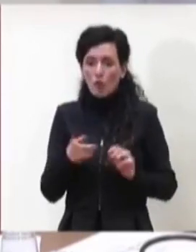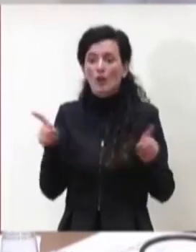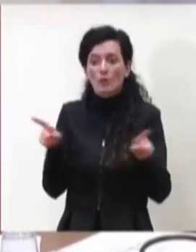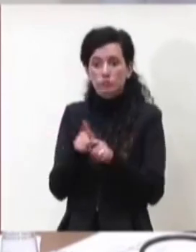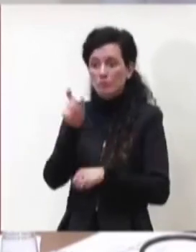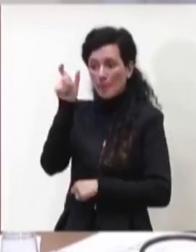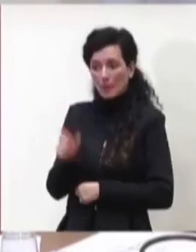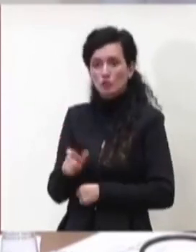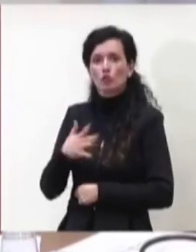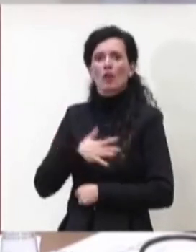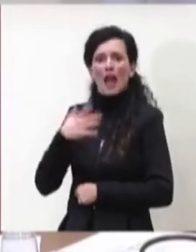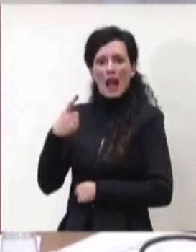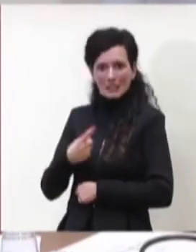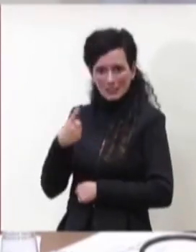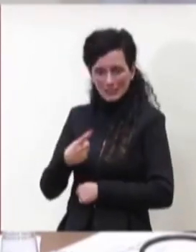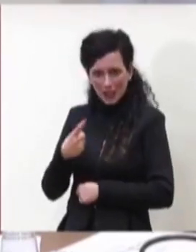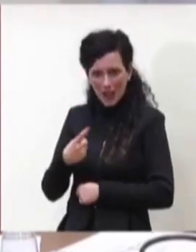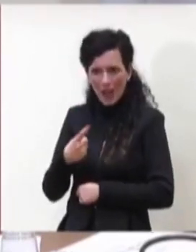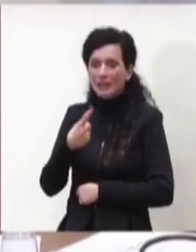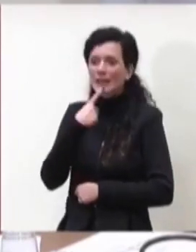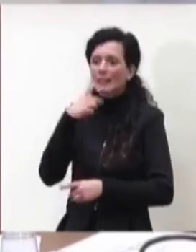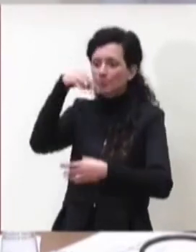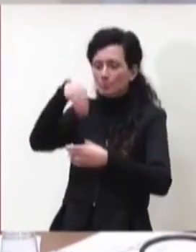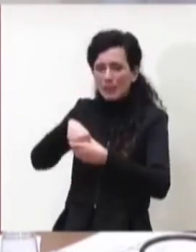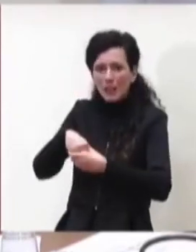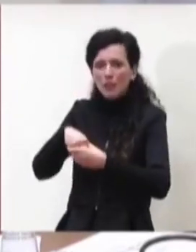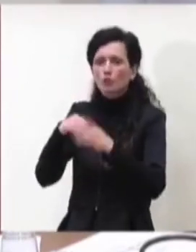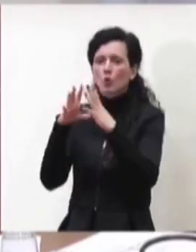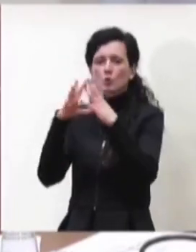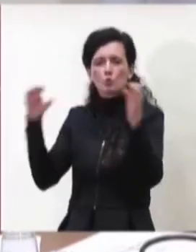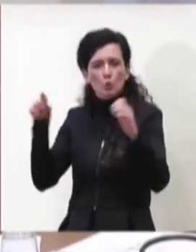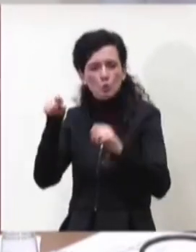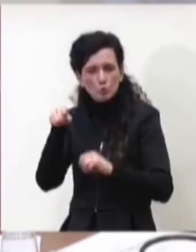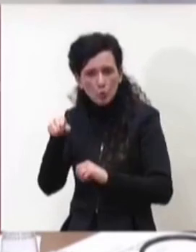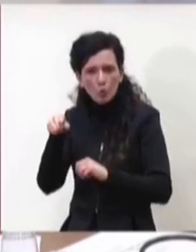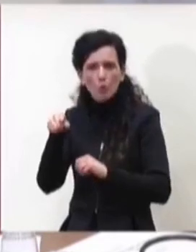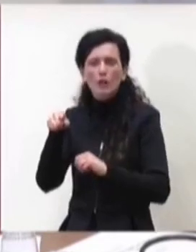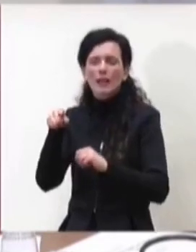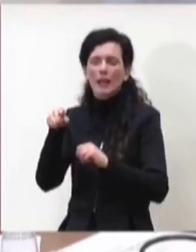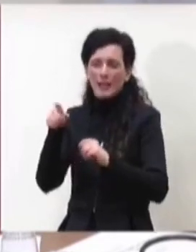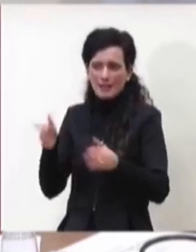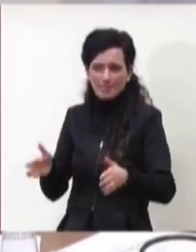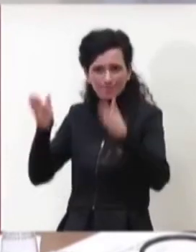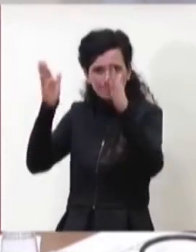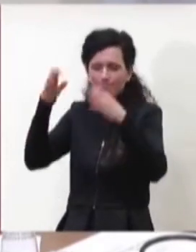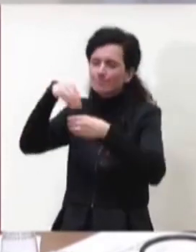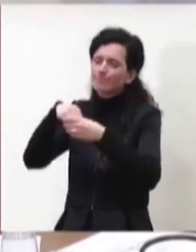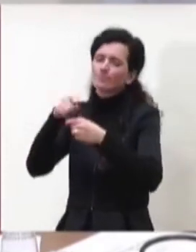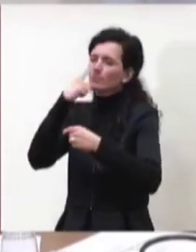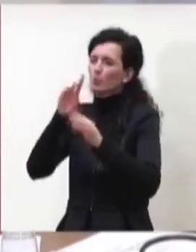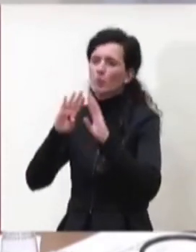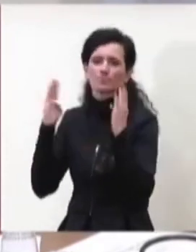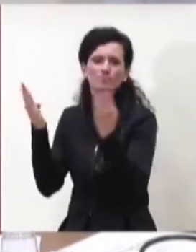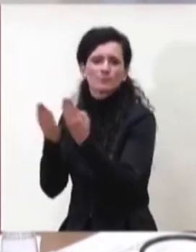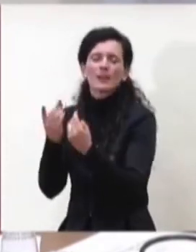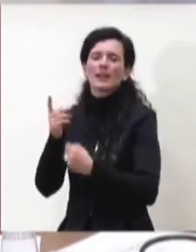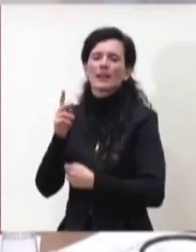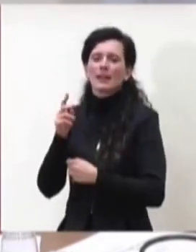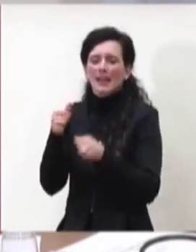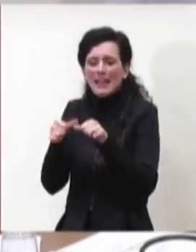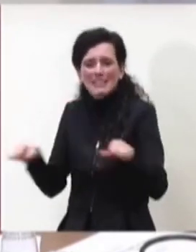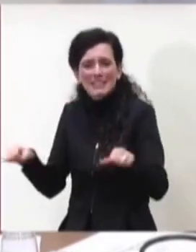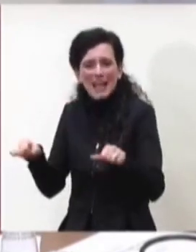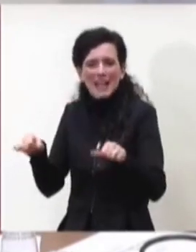primo momento residenti in strutture strutture chiuse diciamo quindi residenze assistite o